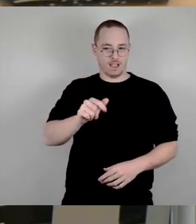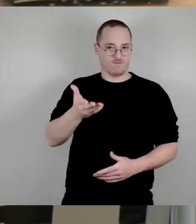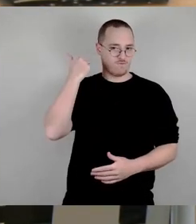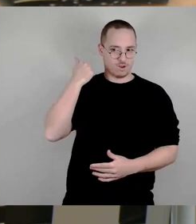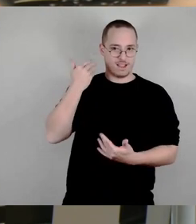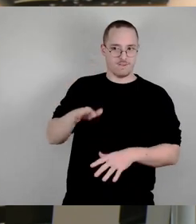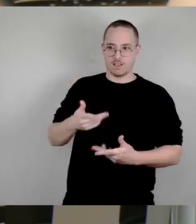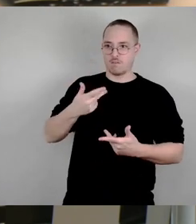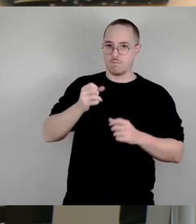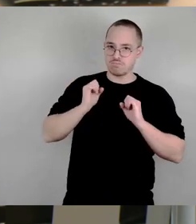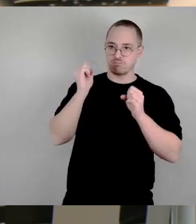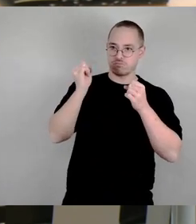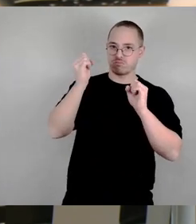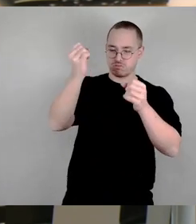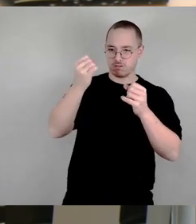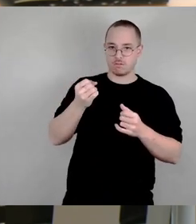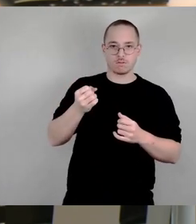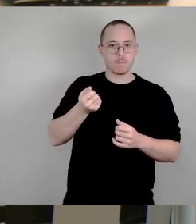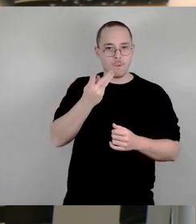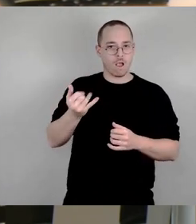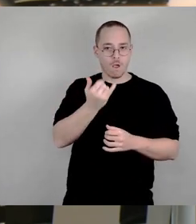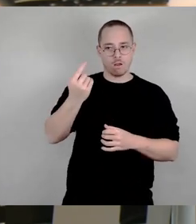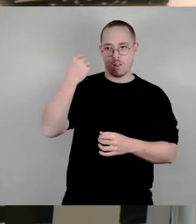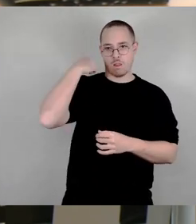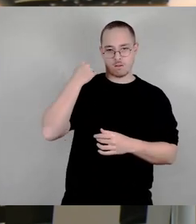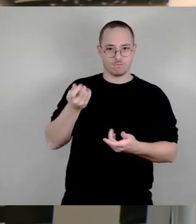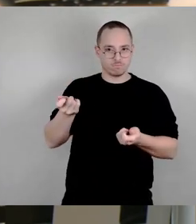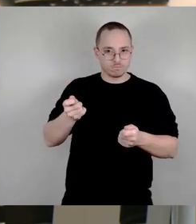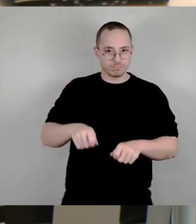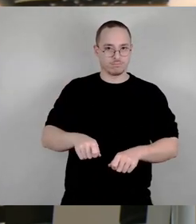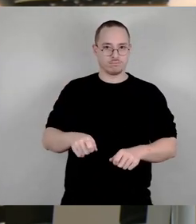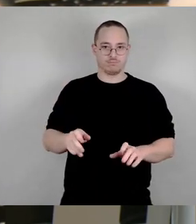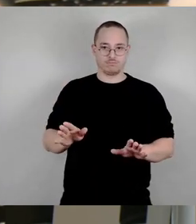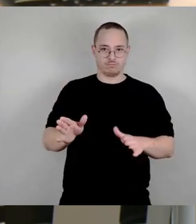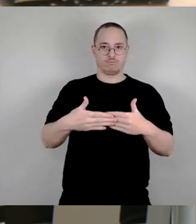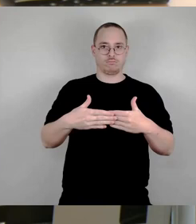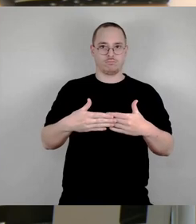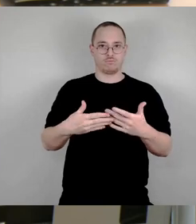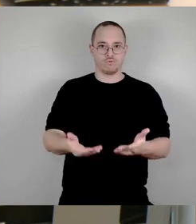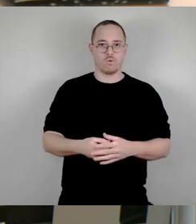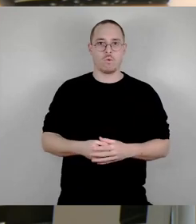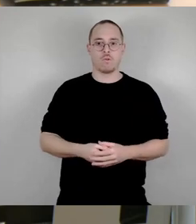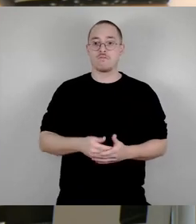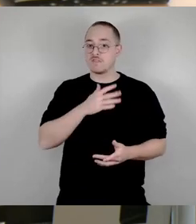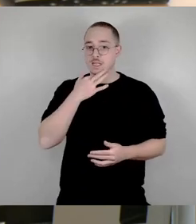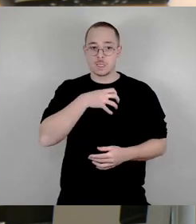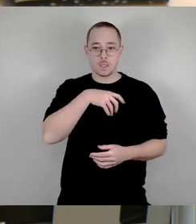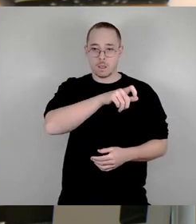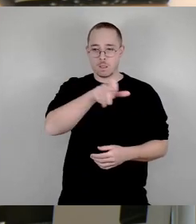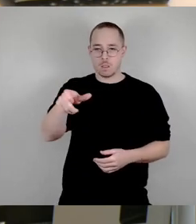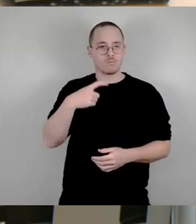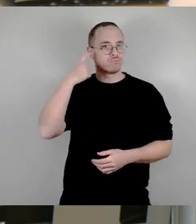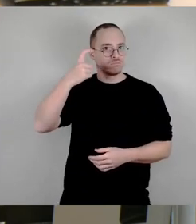die Frage, wie es mit dem Pumpspeicherwerk und vor allem auch mit dem beliebten Stauseebad